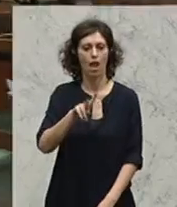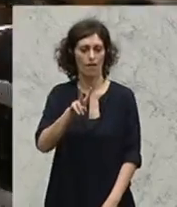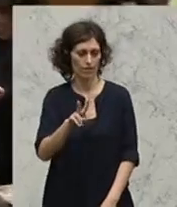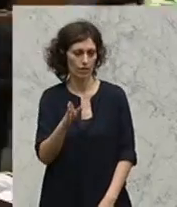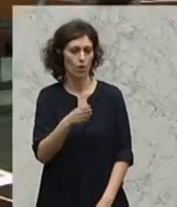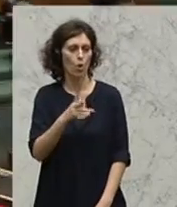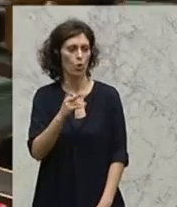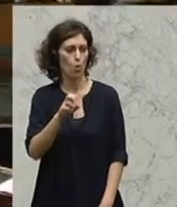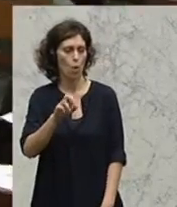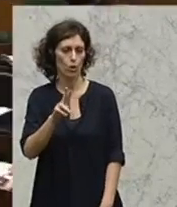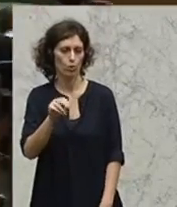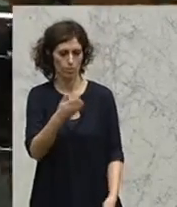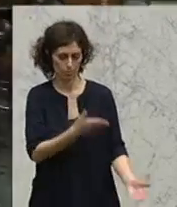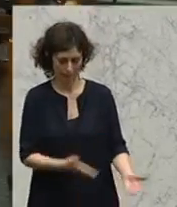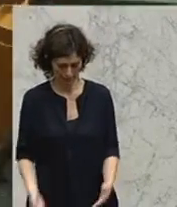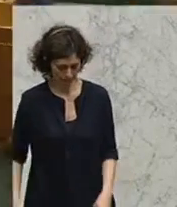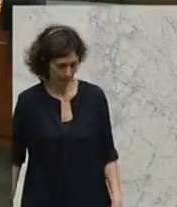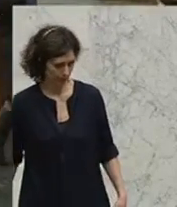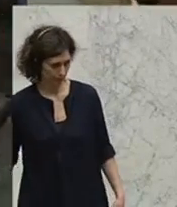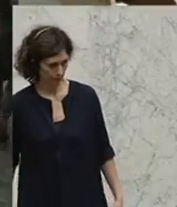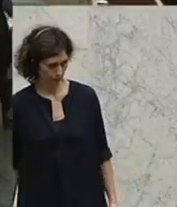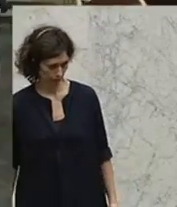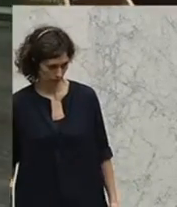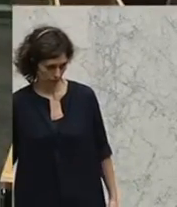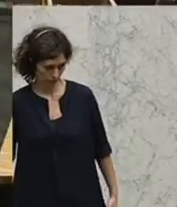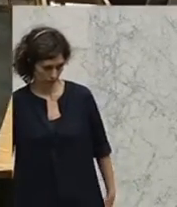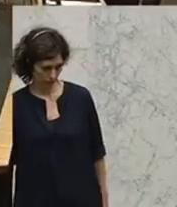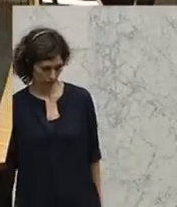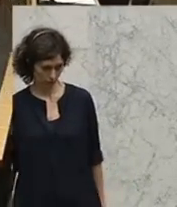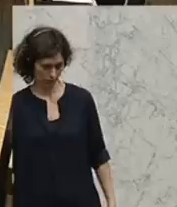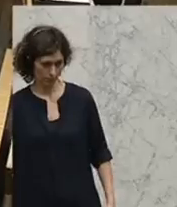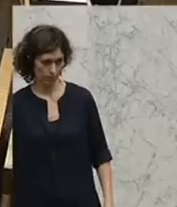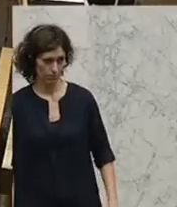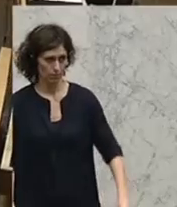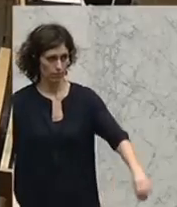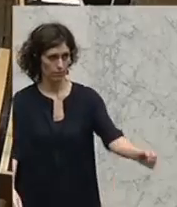Nächste Rednerin ist Alef Koron, sie ist die Asylsprecherin der Grünen.